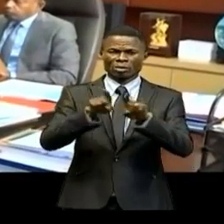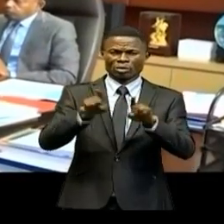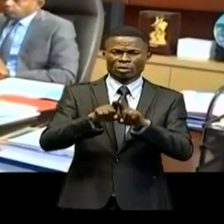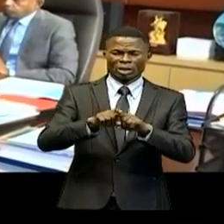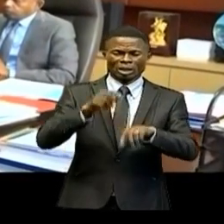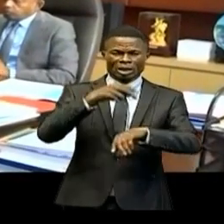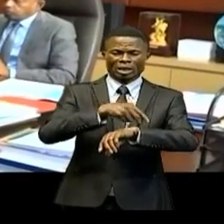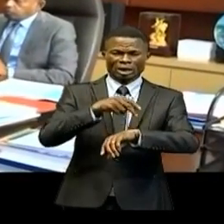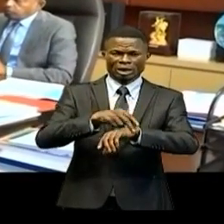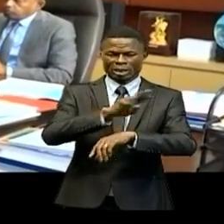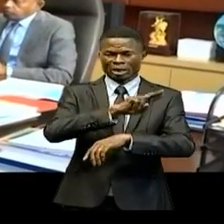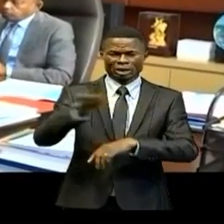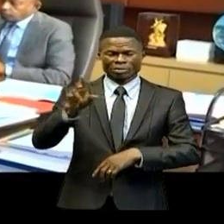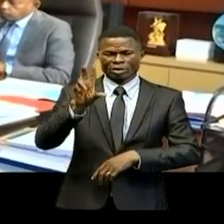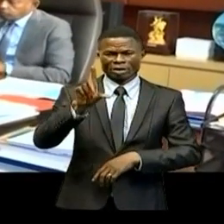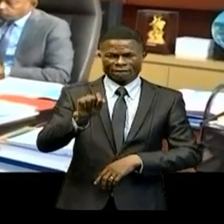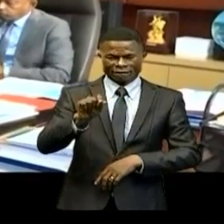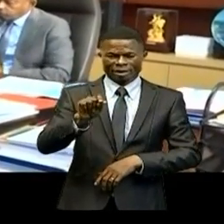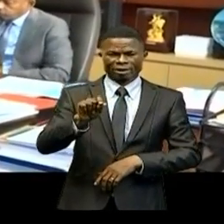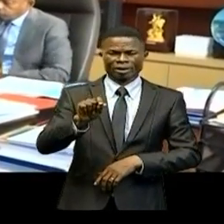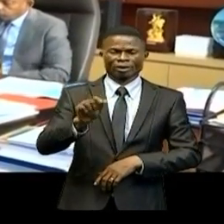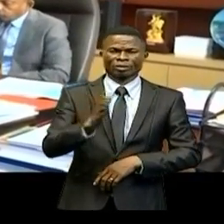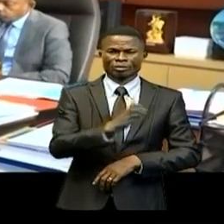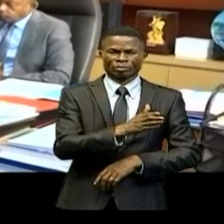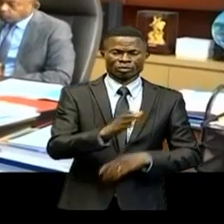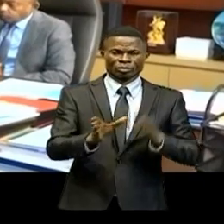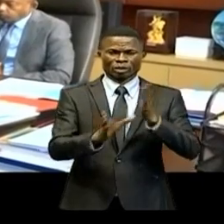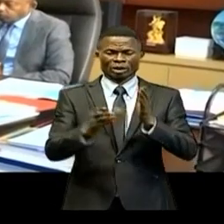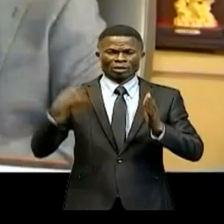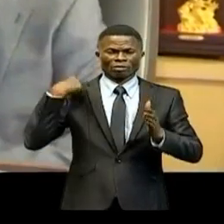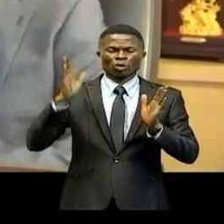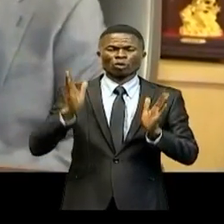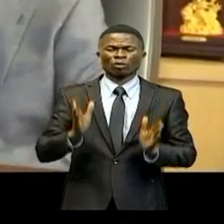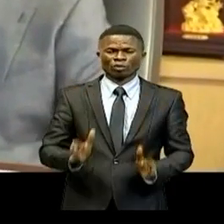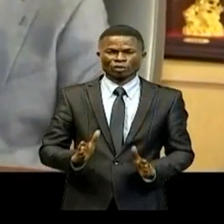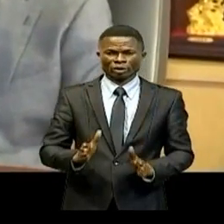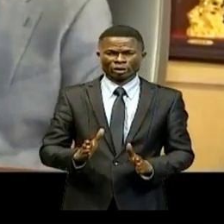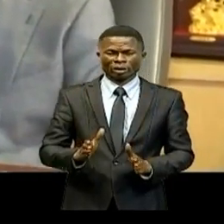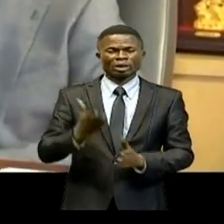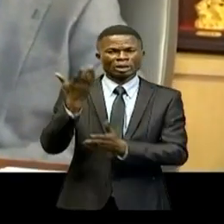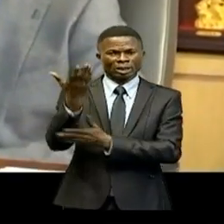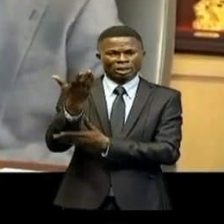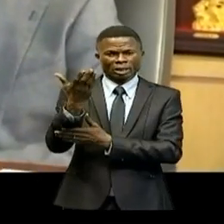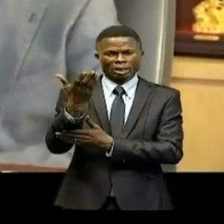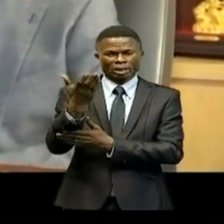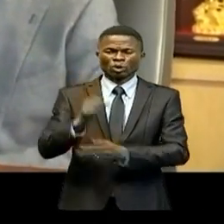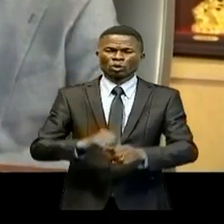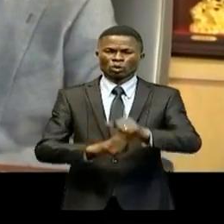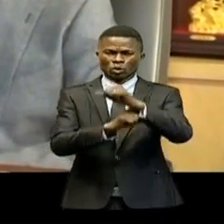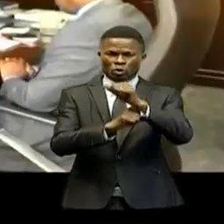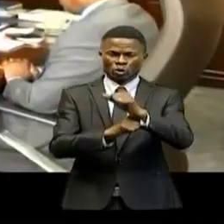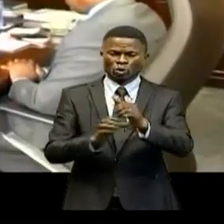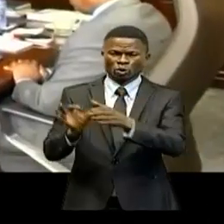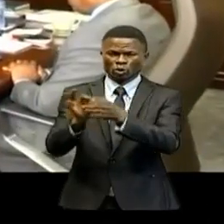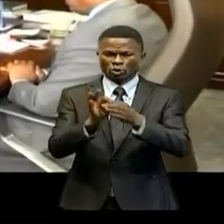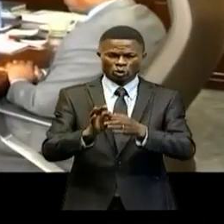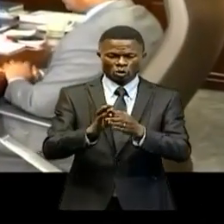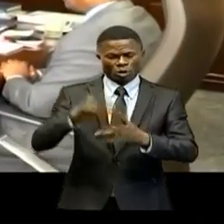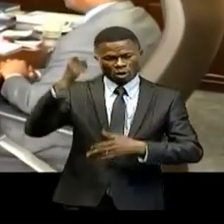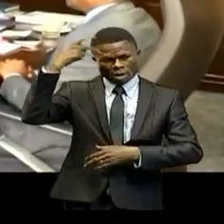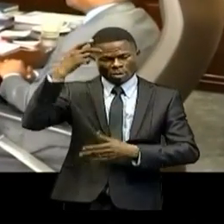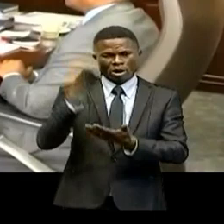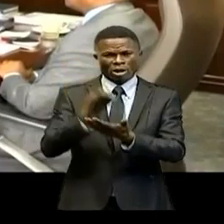correspondante en 2020. Le vice-gouverneur a recommandé le maintien de la coordination des politiques